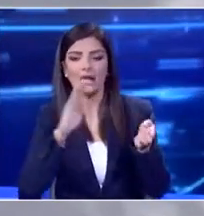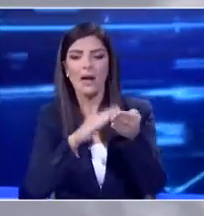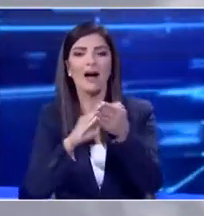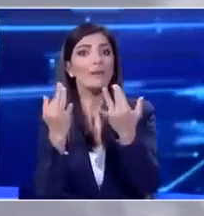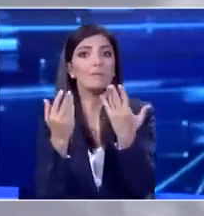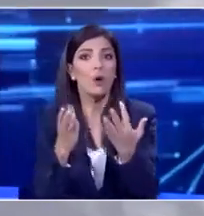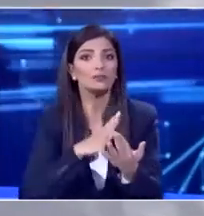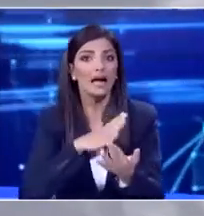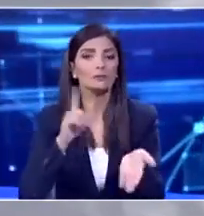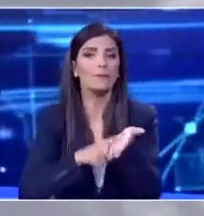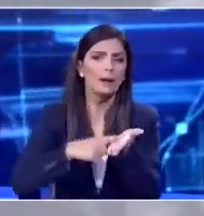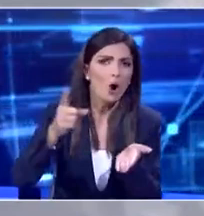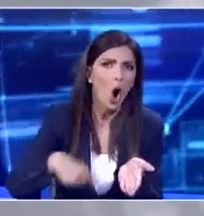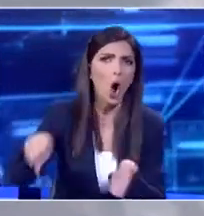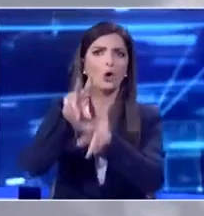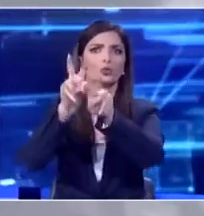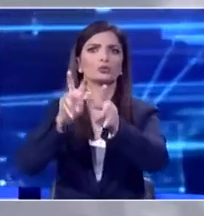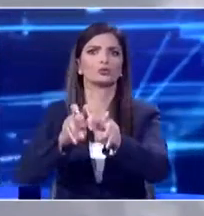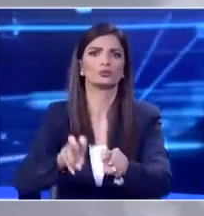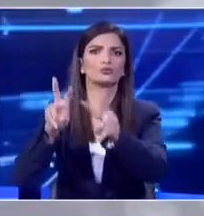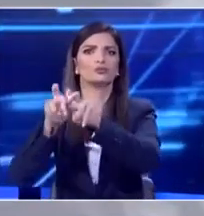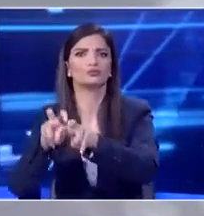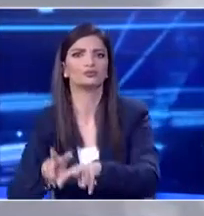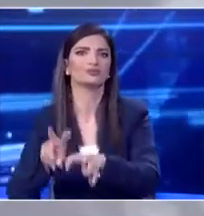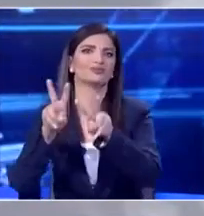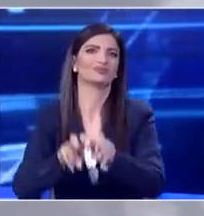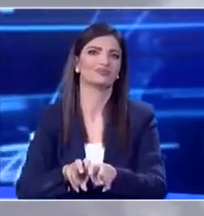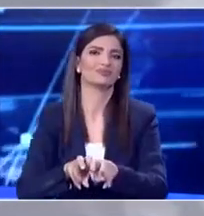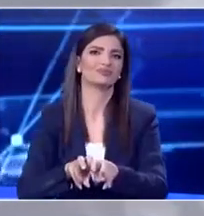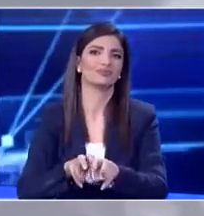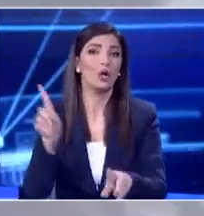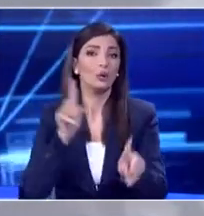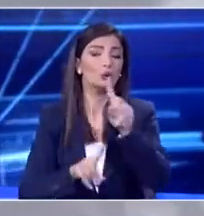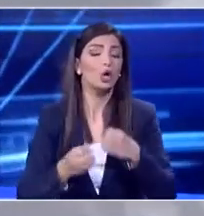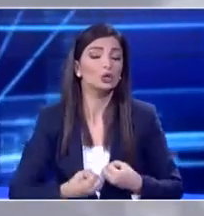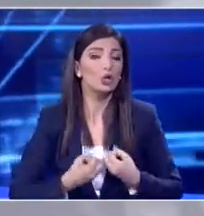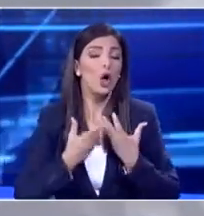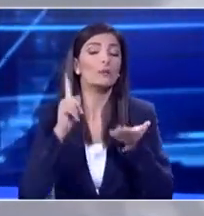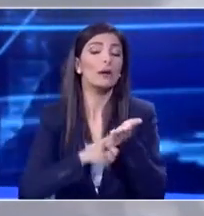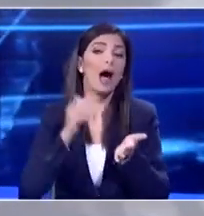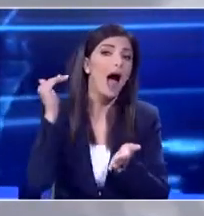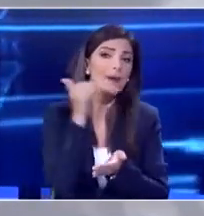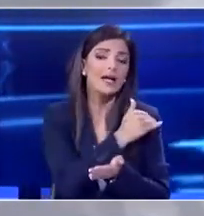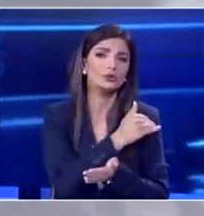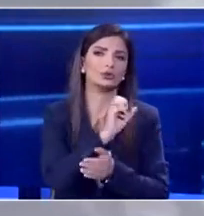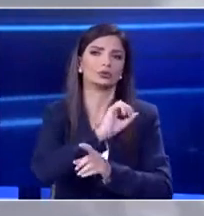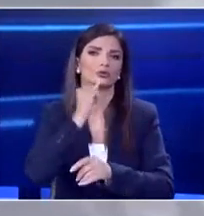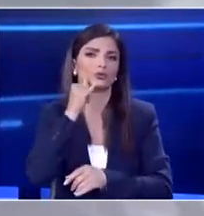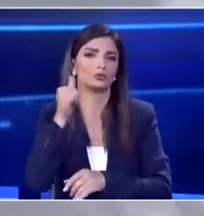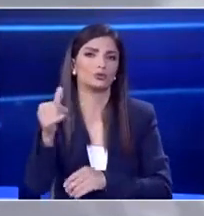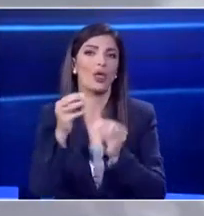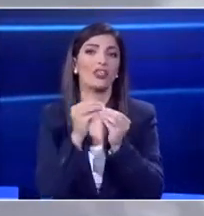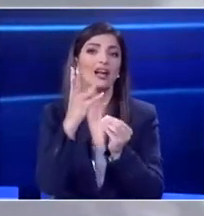επιβεβαιωμένα περιστατικά και φανίζουν συμπτώματα αντός 14 ημερών πρέπει αμέσως να ενημερώνουν το 14-20 έχουν